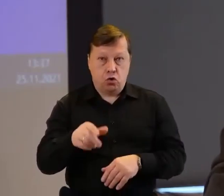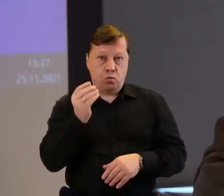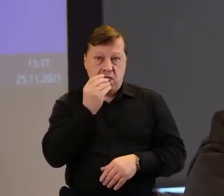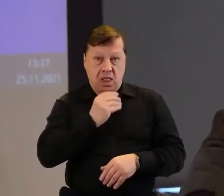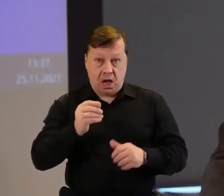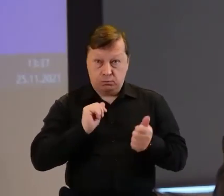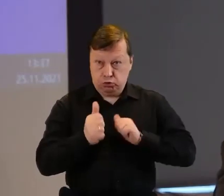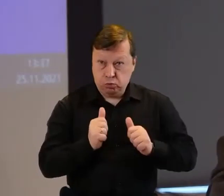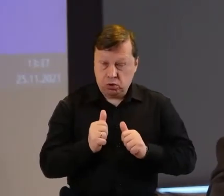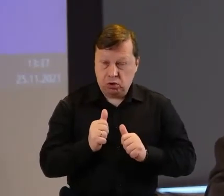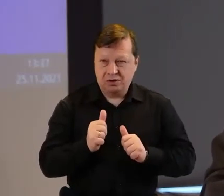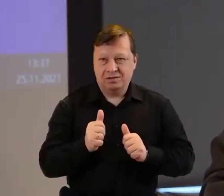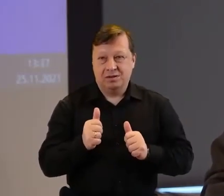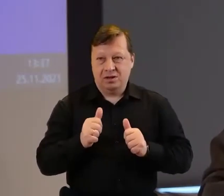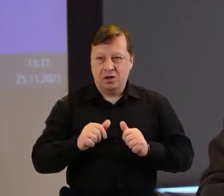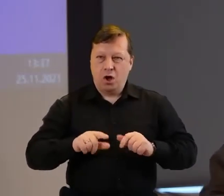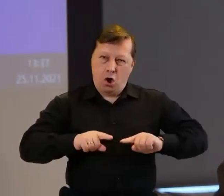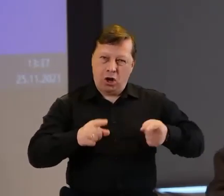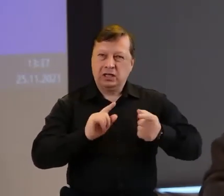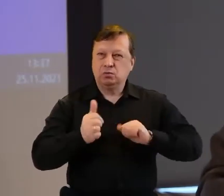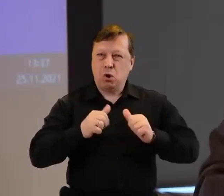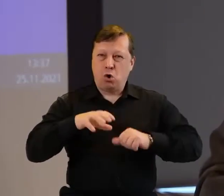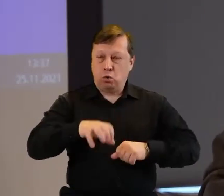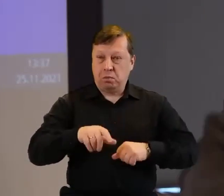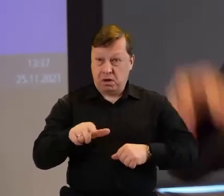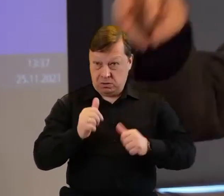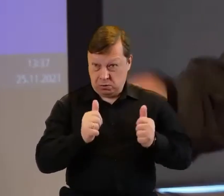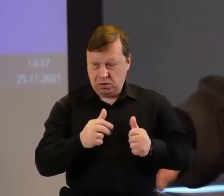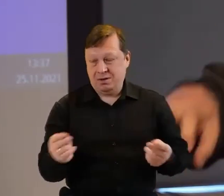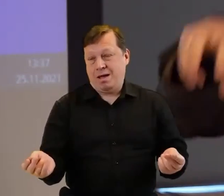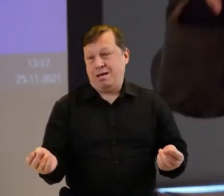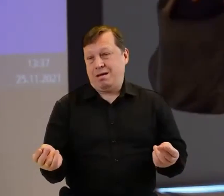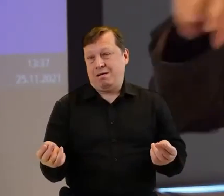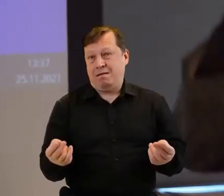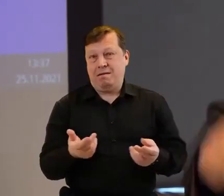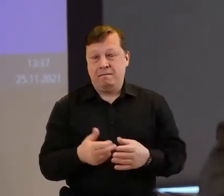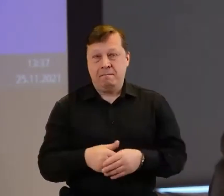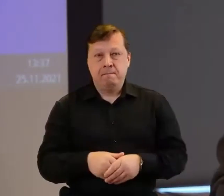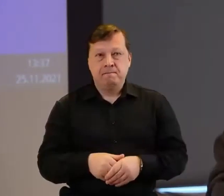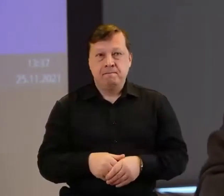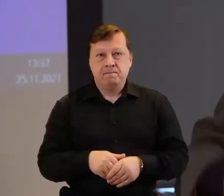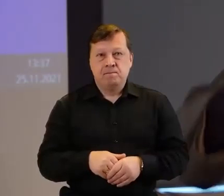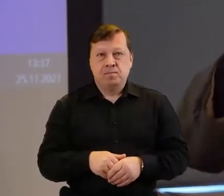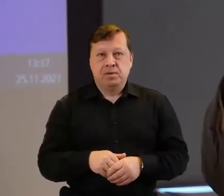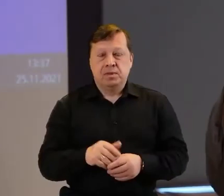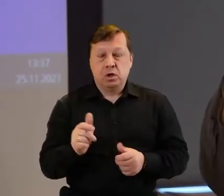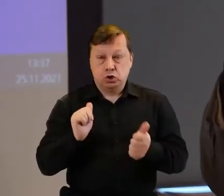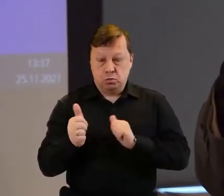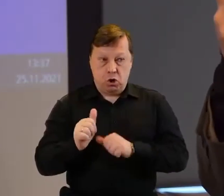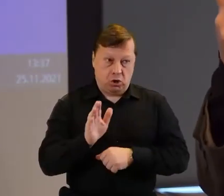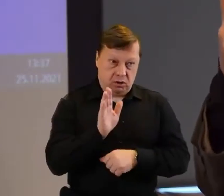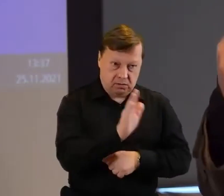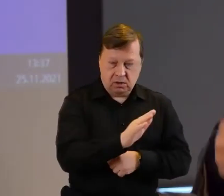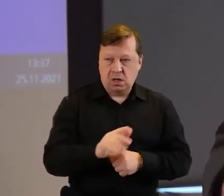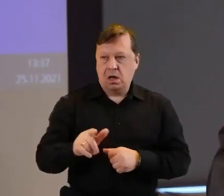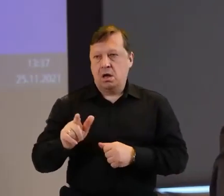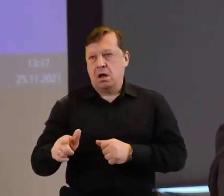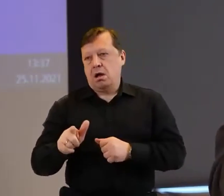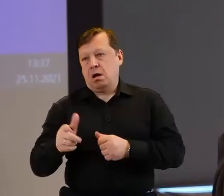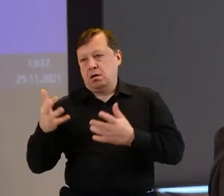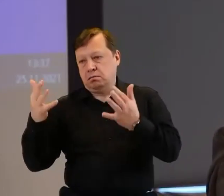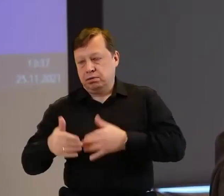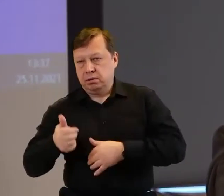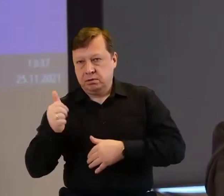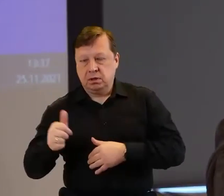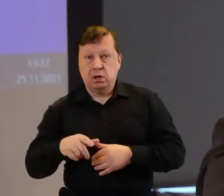sportowcem w organizacji sportowej. Może być zupełnie kto innym. Od sportu powinien być ktoś inny. To myślenie o kategoriach